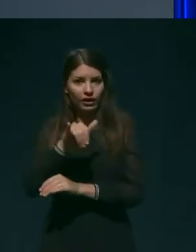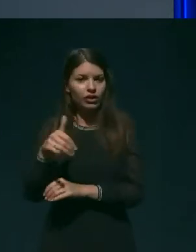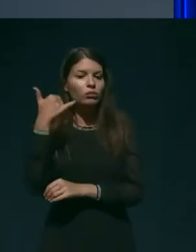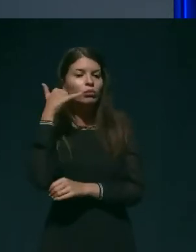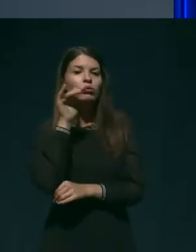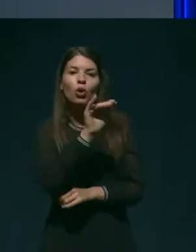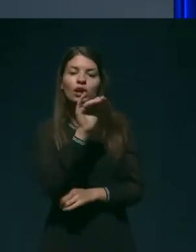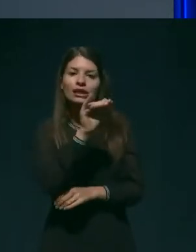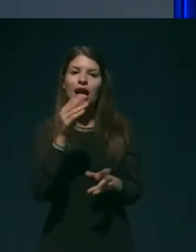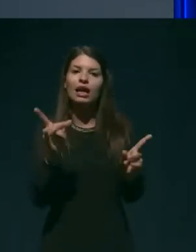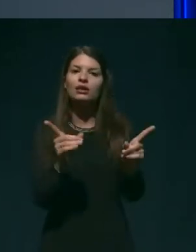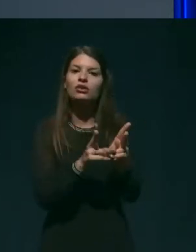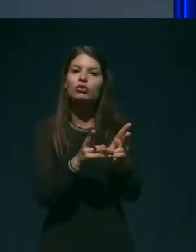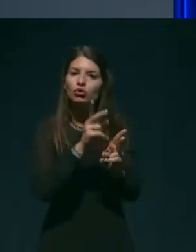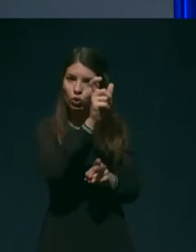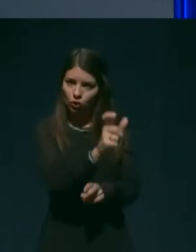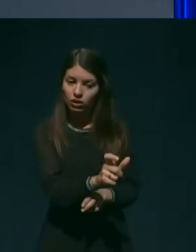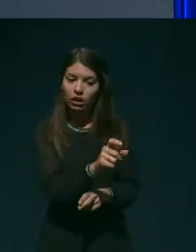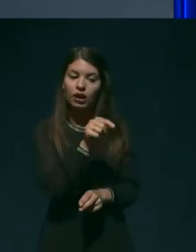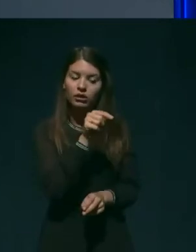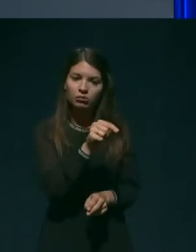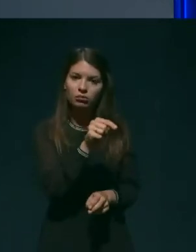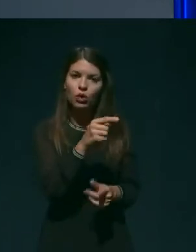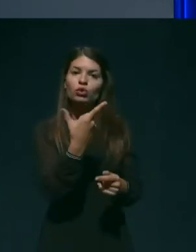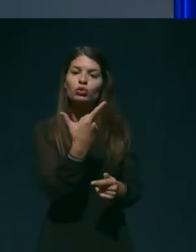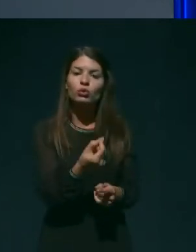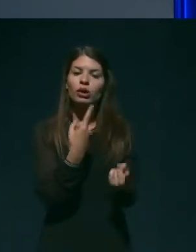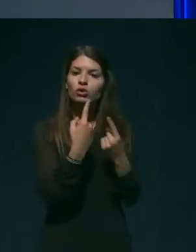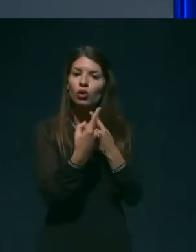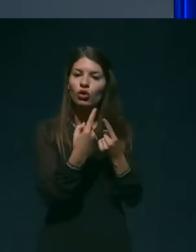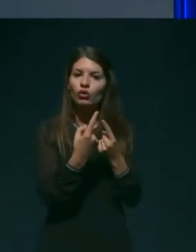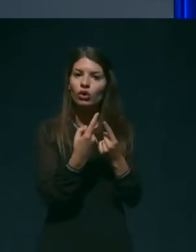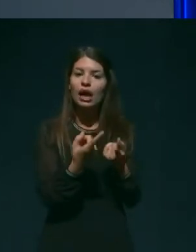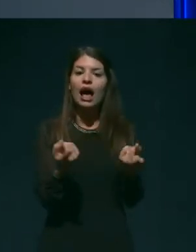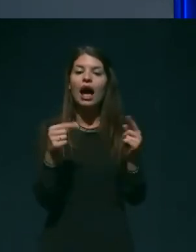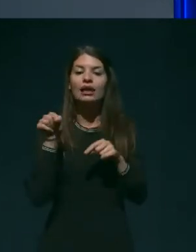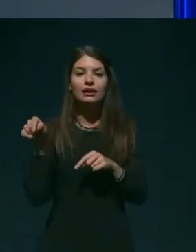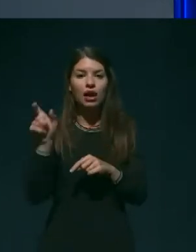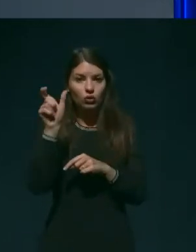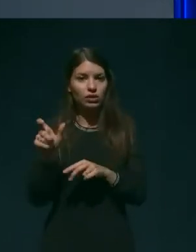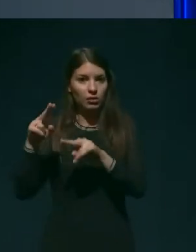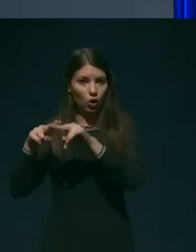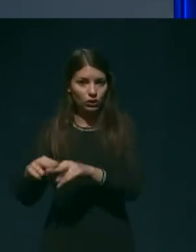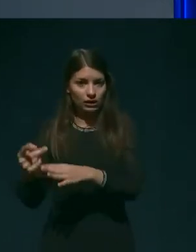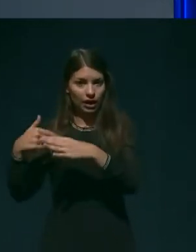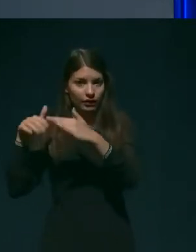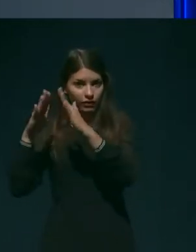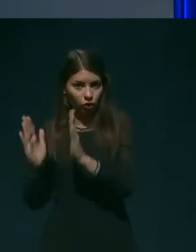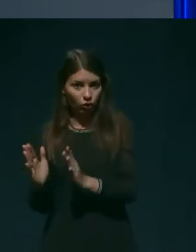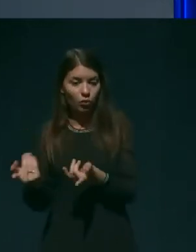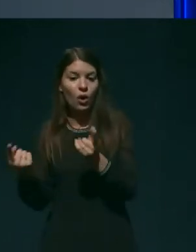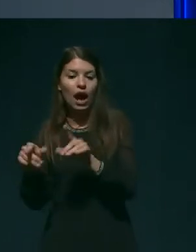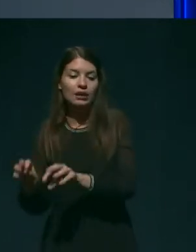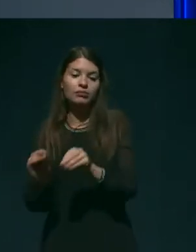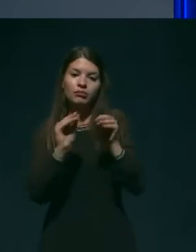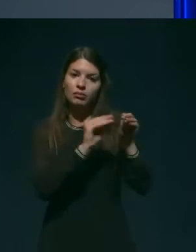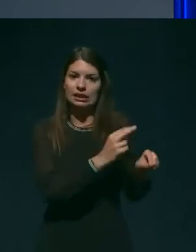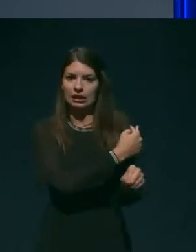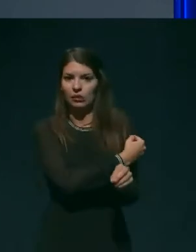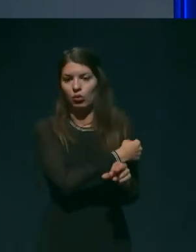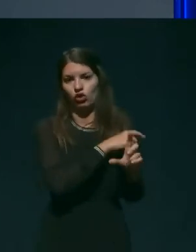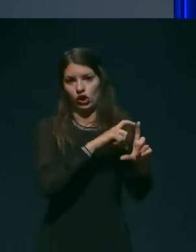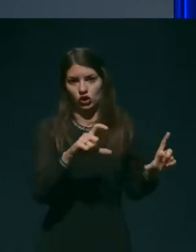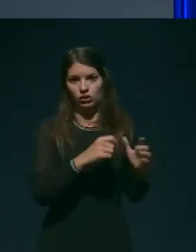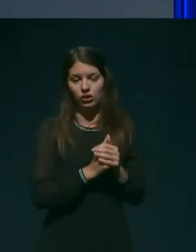v dogovor z njimi sprejela odločitev o nadaljni lokaciji zdravljenja. Tako da na koncu